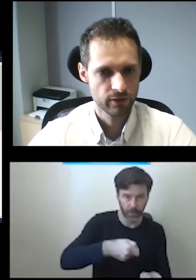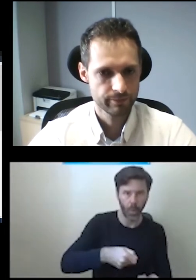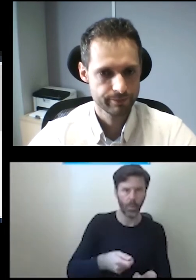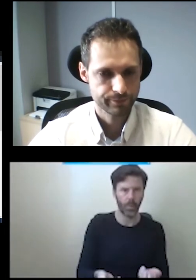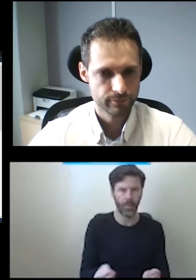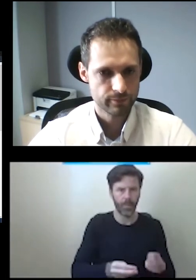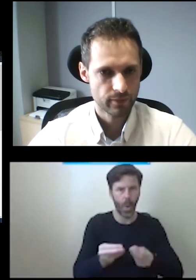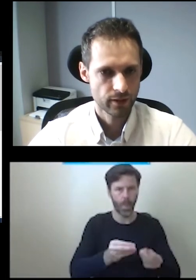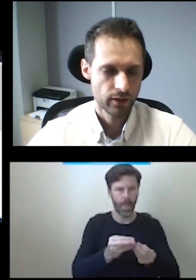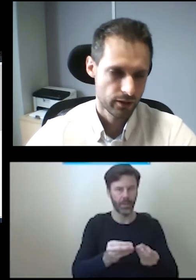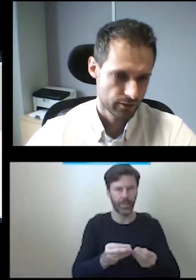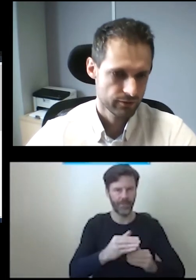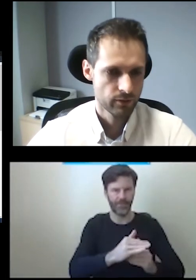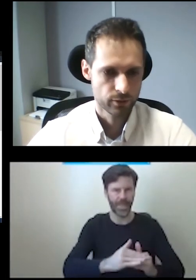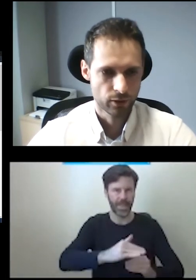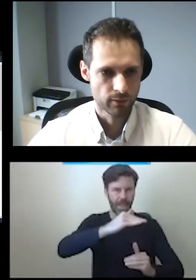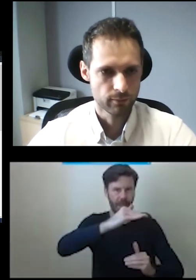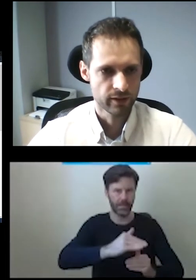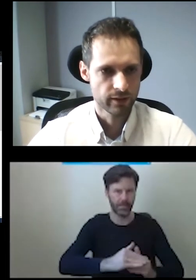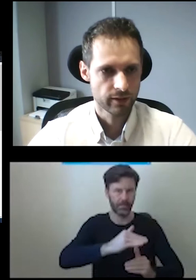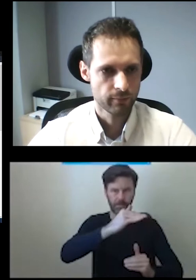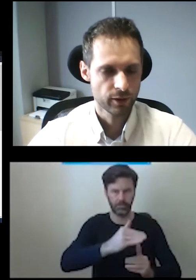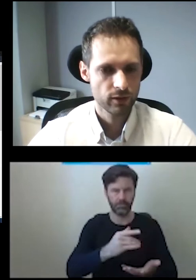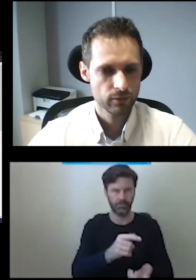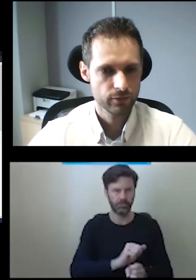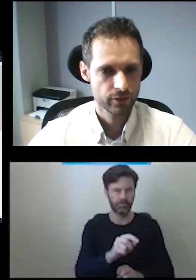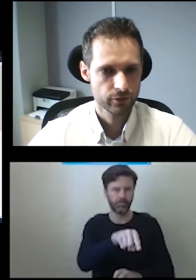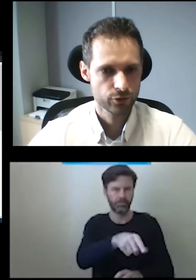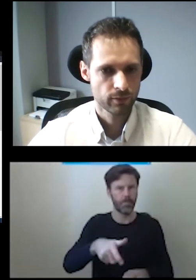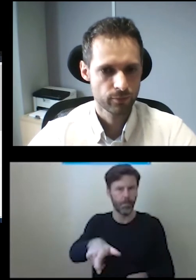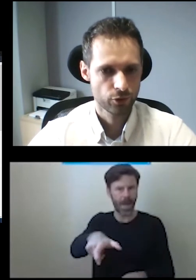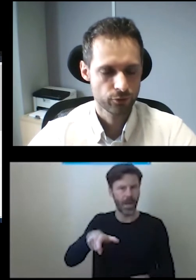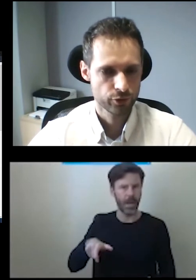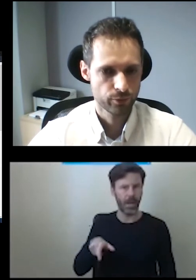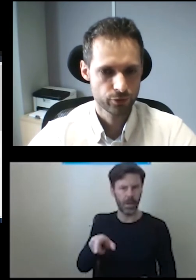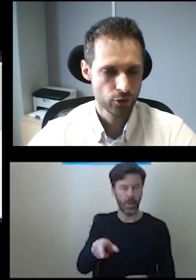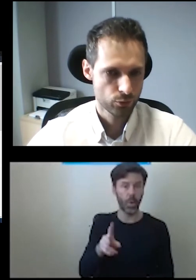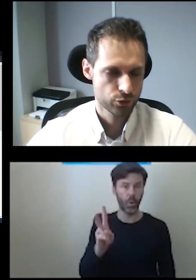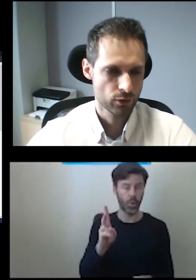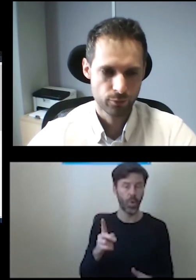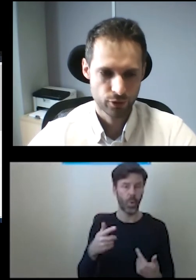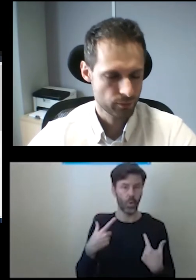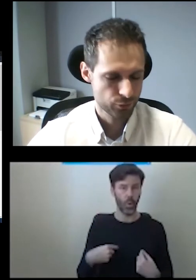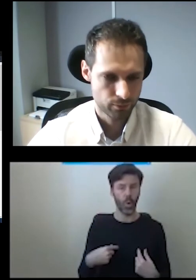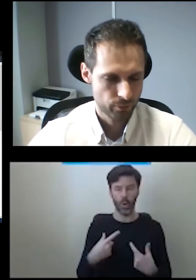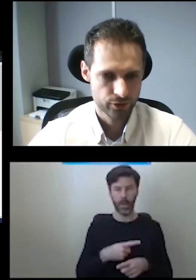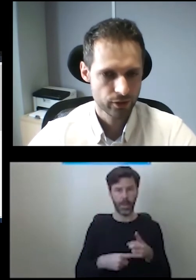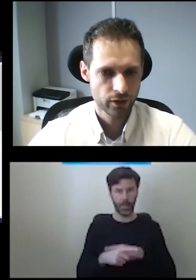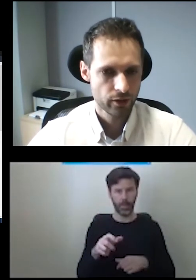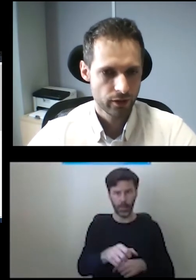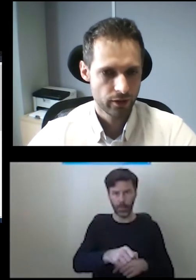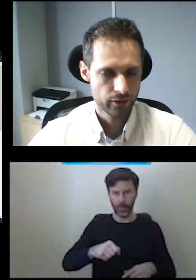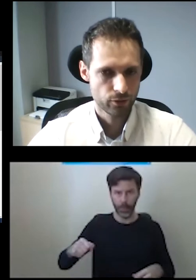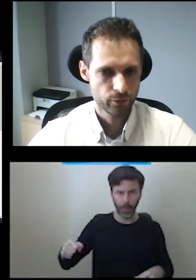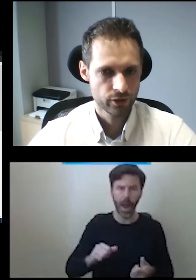typu windę. W tym wypadku akurat mamy barierkę manualną, gdzie osoba może otworzyć, bądź użytkownik może ją po prostu popchać